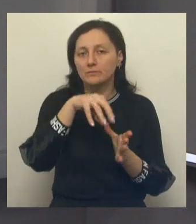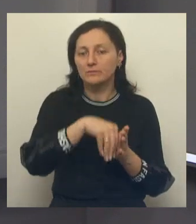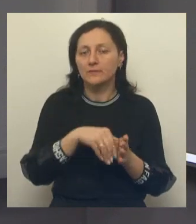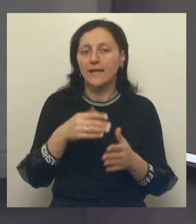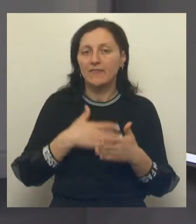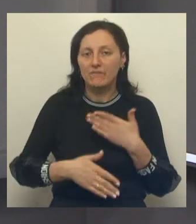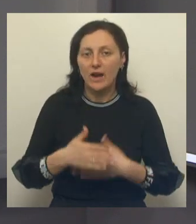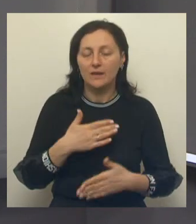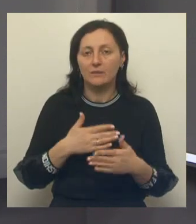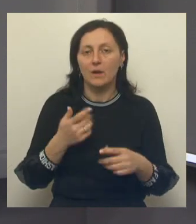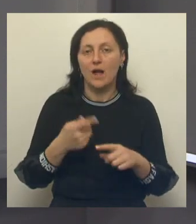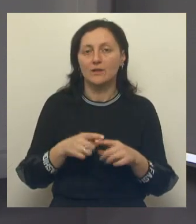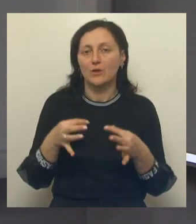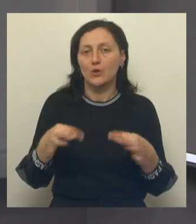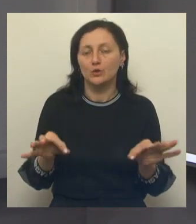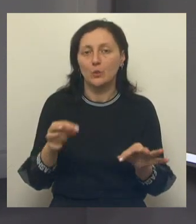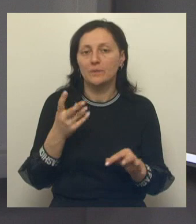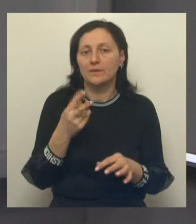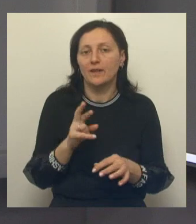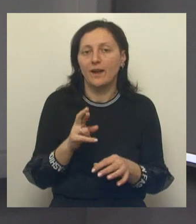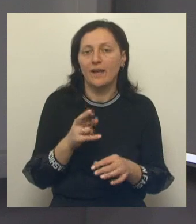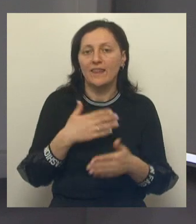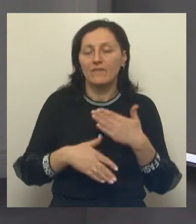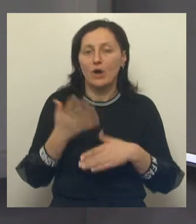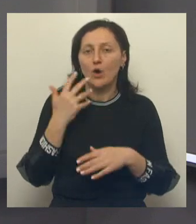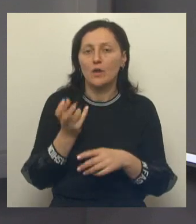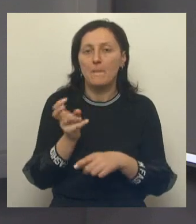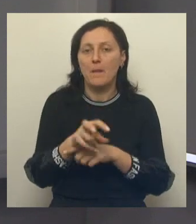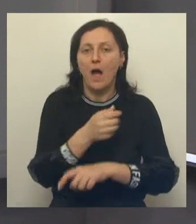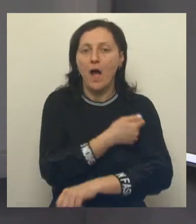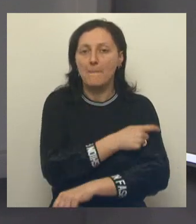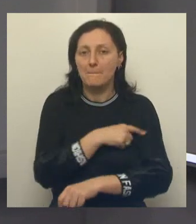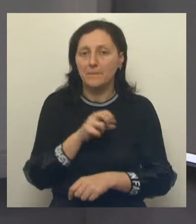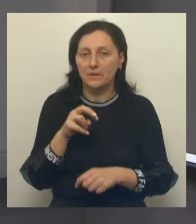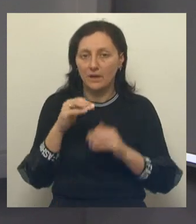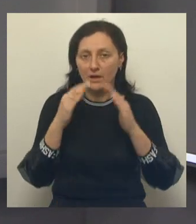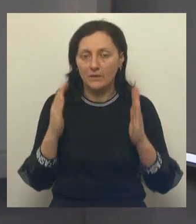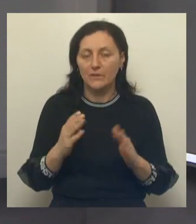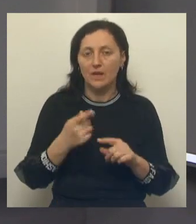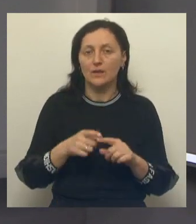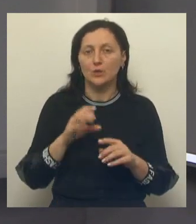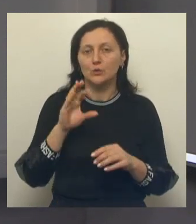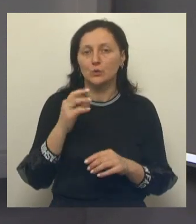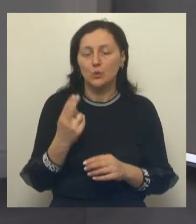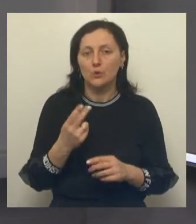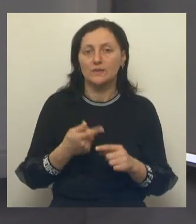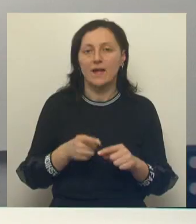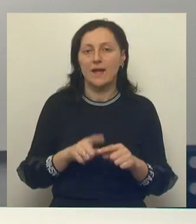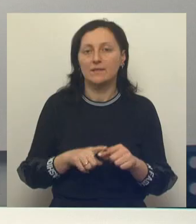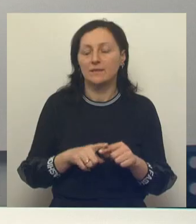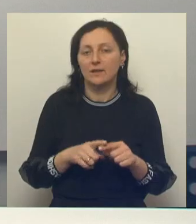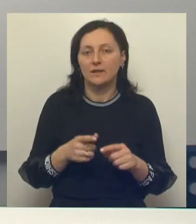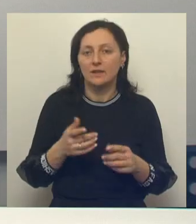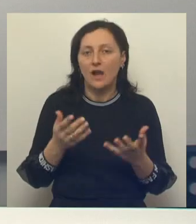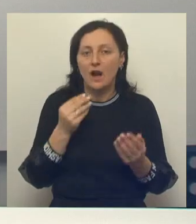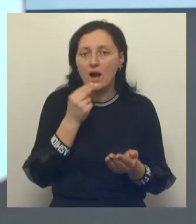Это и доступность для инвалидов, когда они приходят и в ту же аптеку. Это и социальная сфера, это и цифровизация. То есть